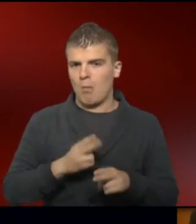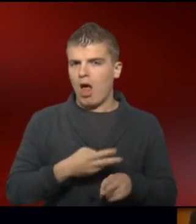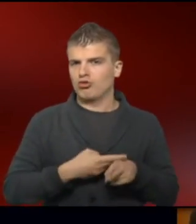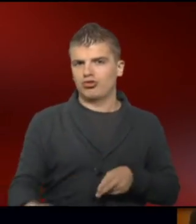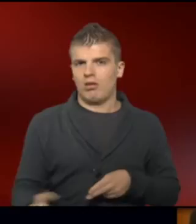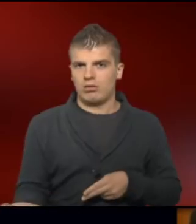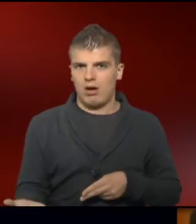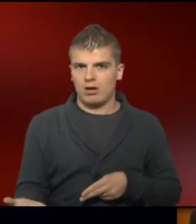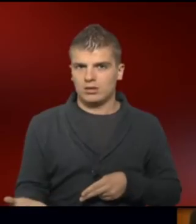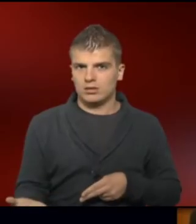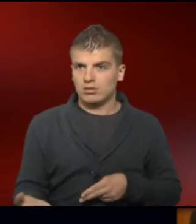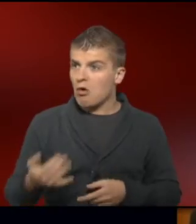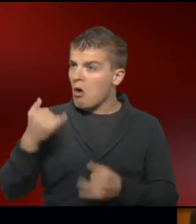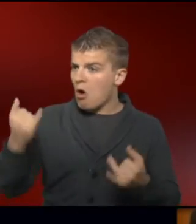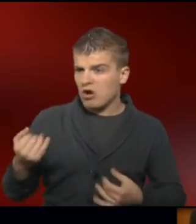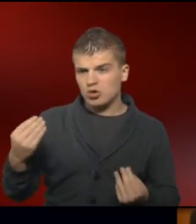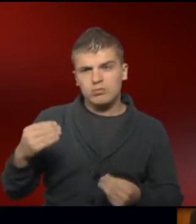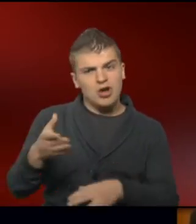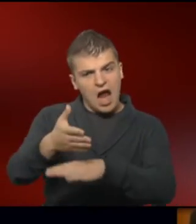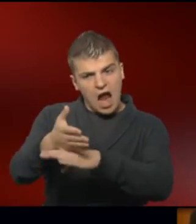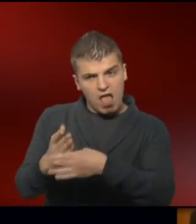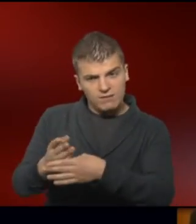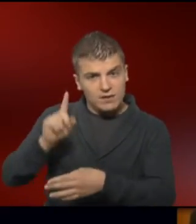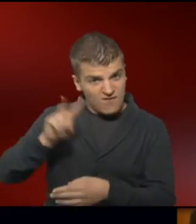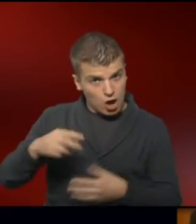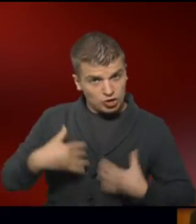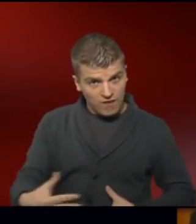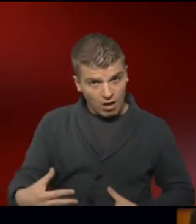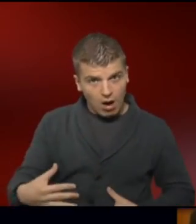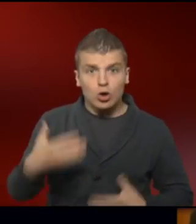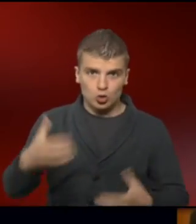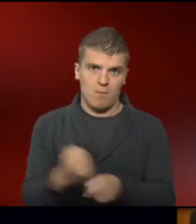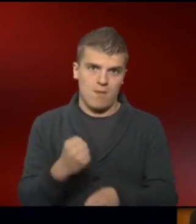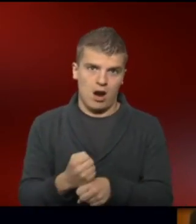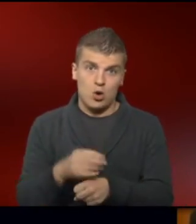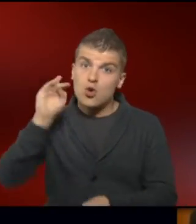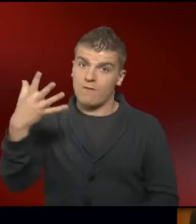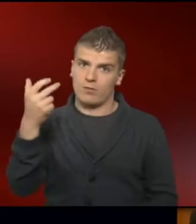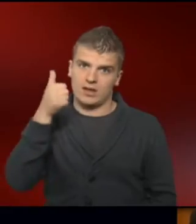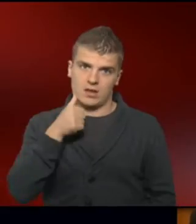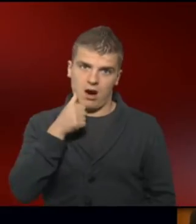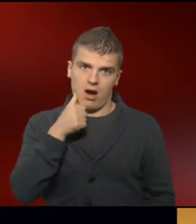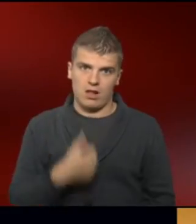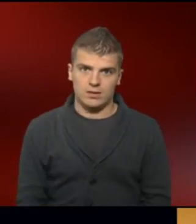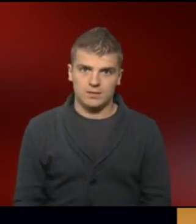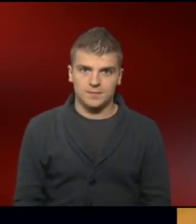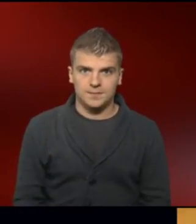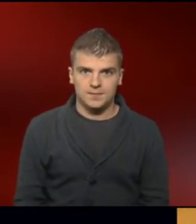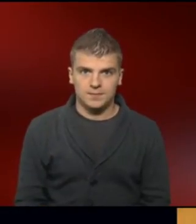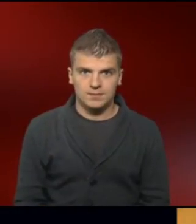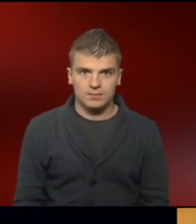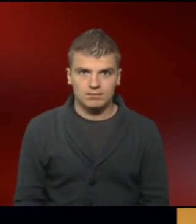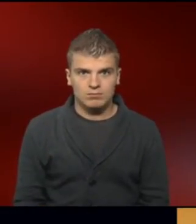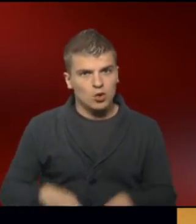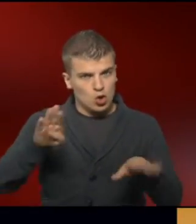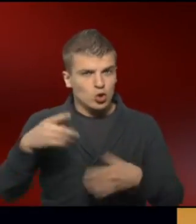heute von mehr als der Hälfte der älteren Schwangeren, sagen wir mal über 35, in Anspruch genommen wird. Seit